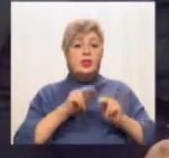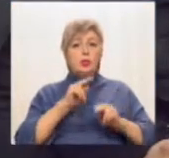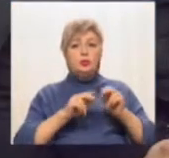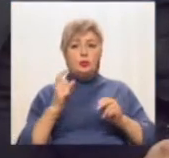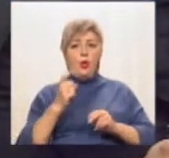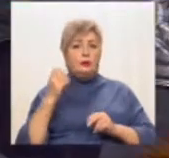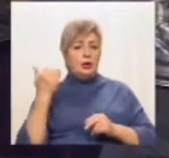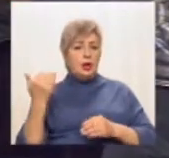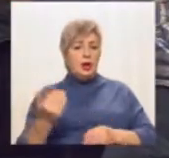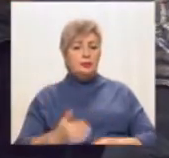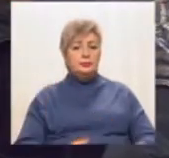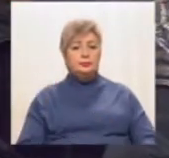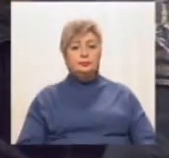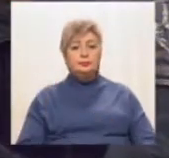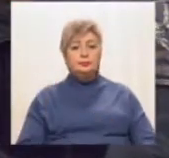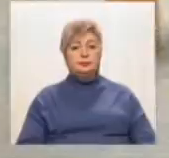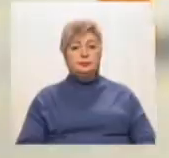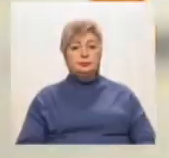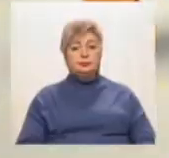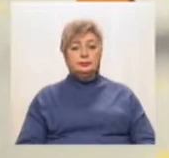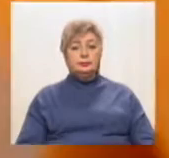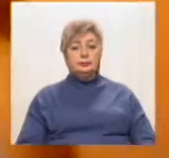Лисенко, Павло Чорненко, новини 51-го.